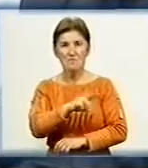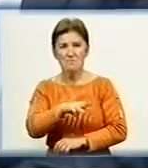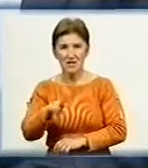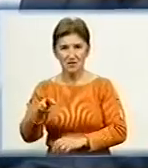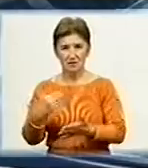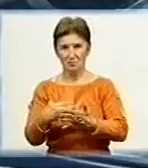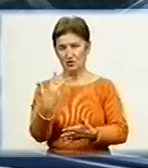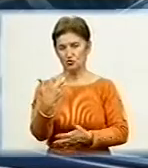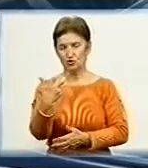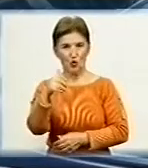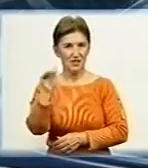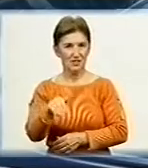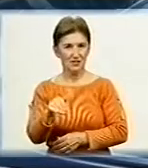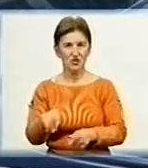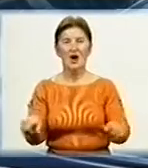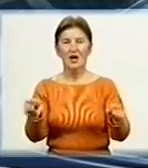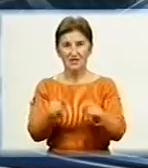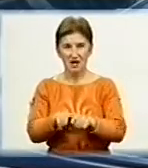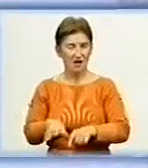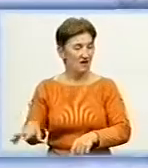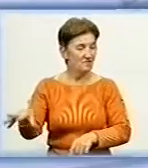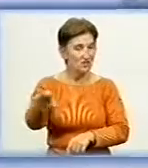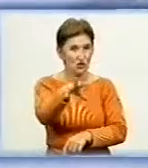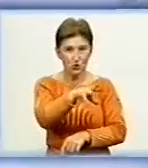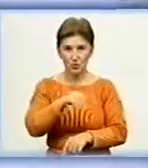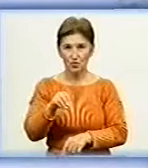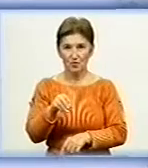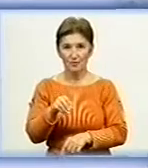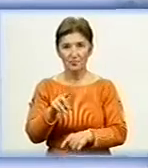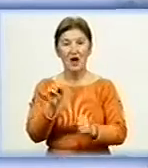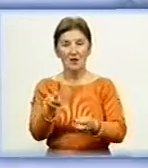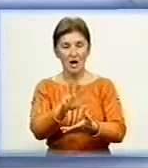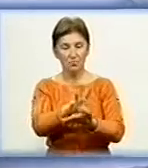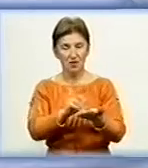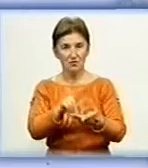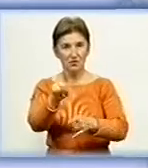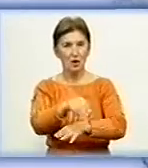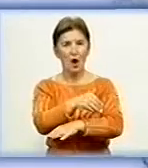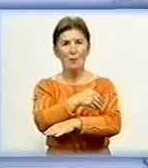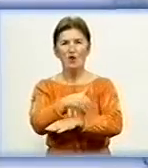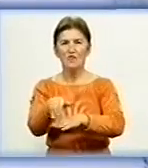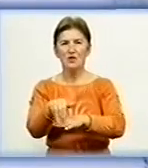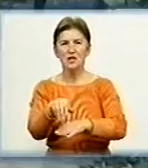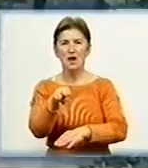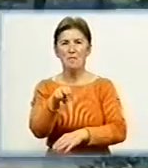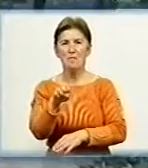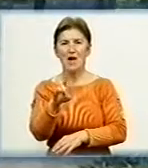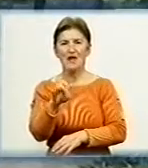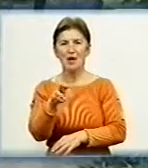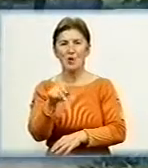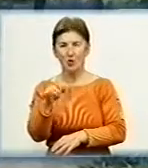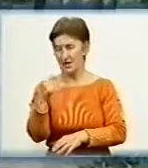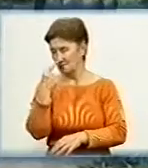І так всюди по приватному сектору, каже Віктор Іванов. Як приклад, навів проволок перемоги. Його заасфальтували не так давно.